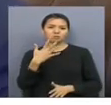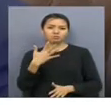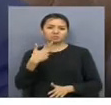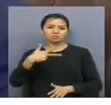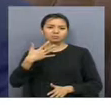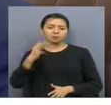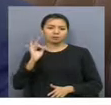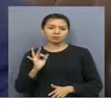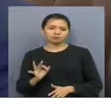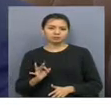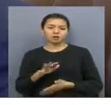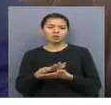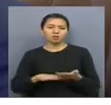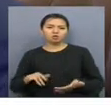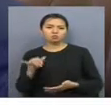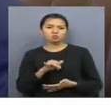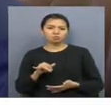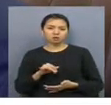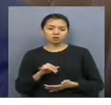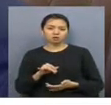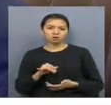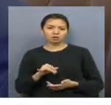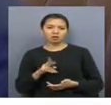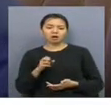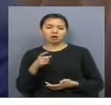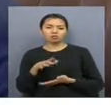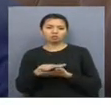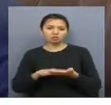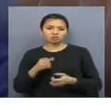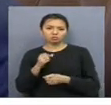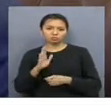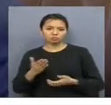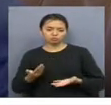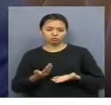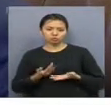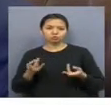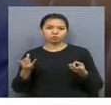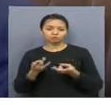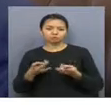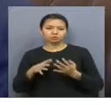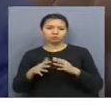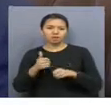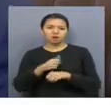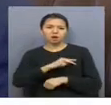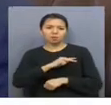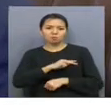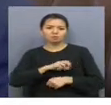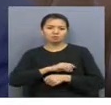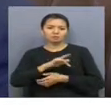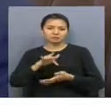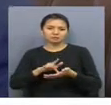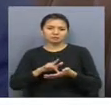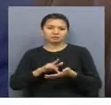ғайтпек, өмір сүру керек қой, осыдан кейін қылмысқа да барады, сондықтан әріптестері. Аудан әкімдері жұмыс пен қамты басқармасына